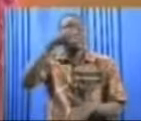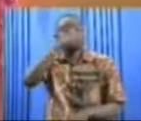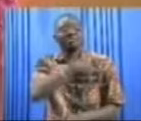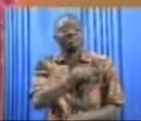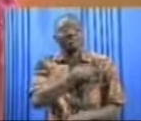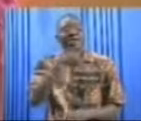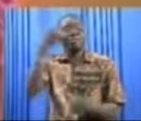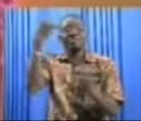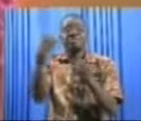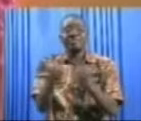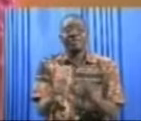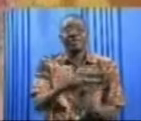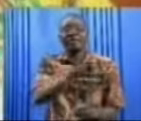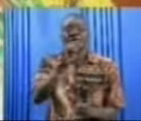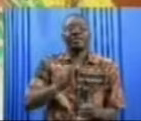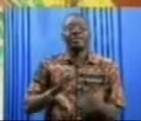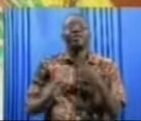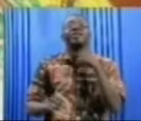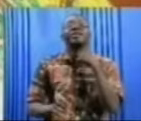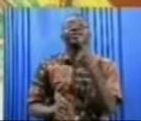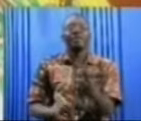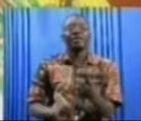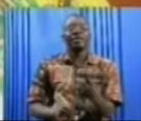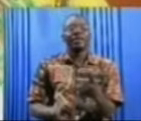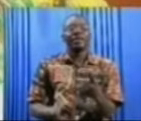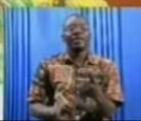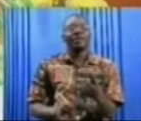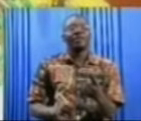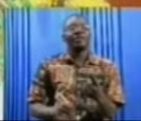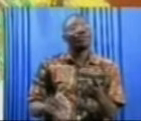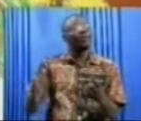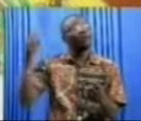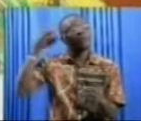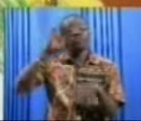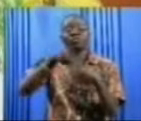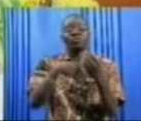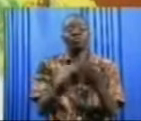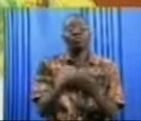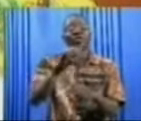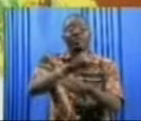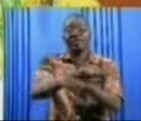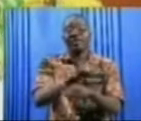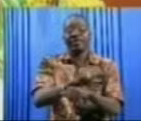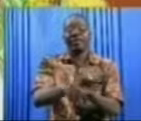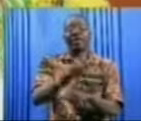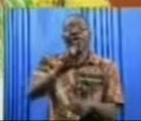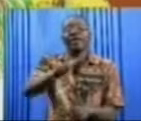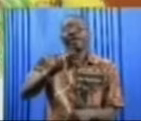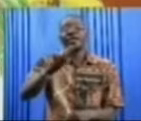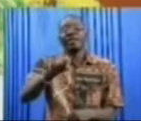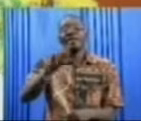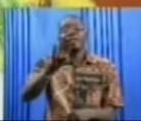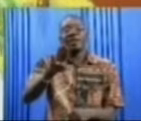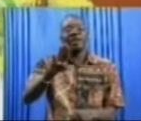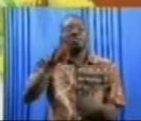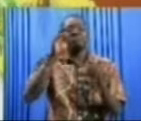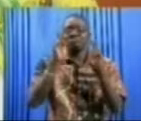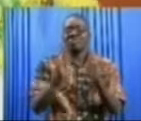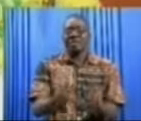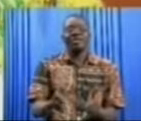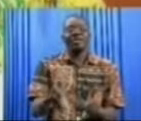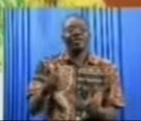Et pour terminer, je dirais qu'à l'intention des travailleurs de la RTB, que nul n'est assez